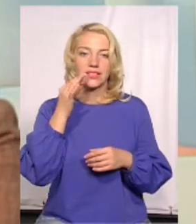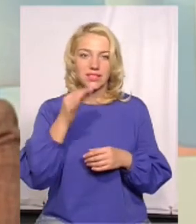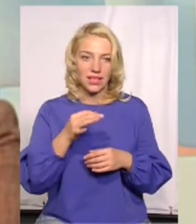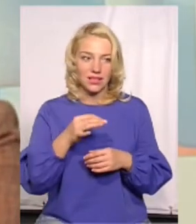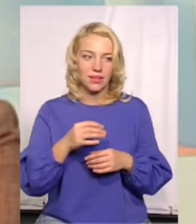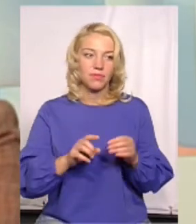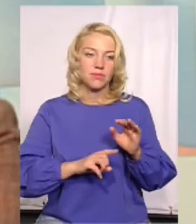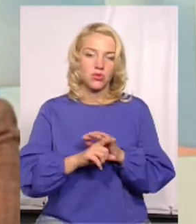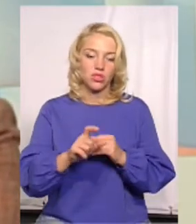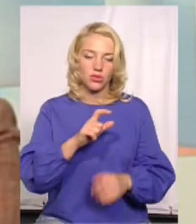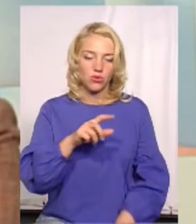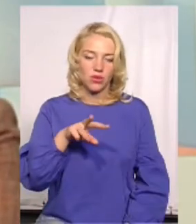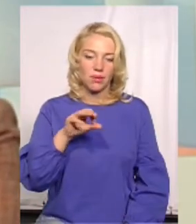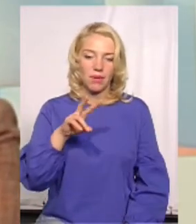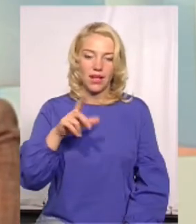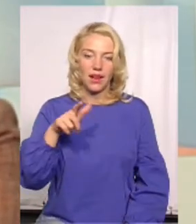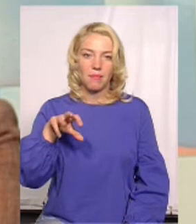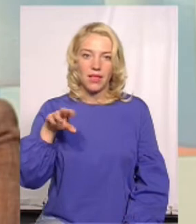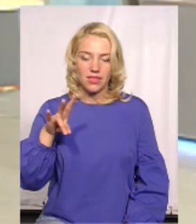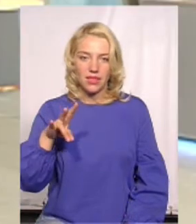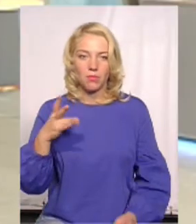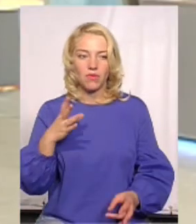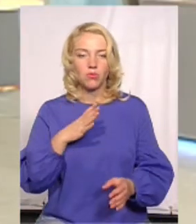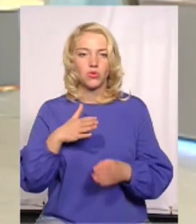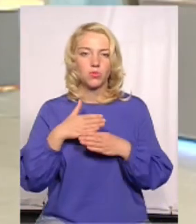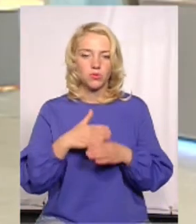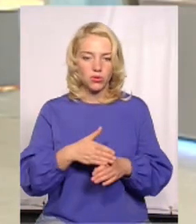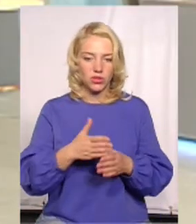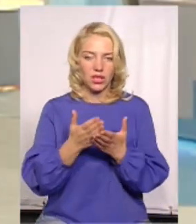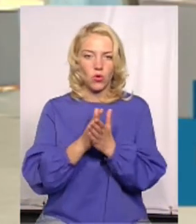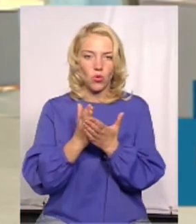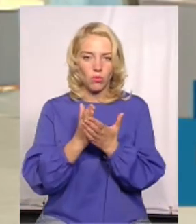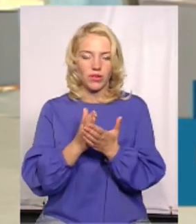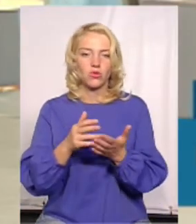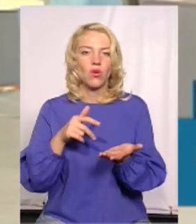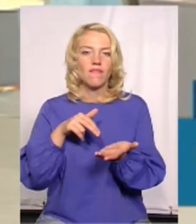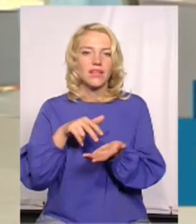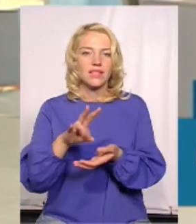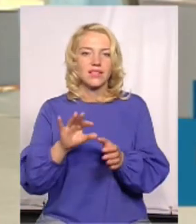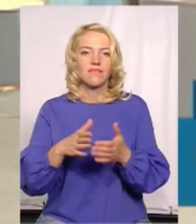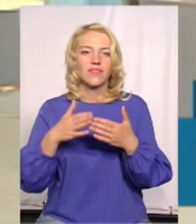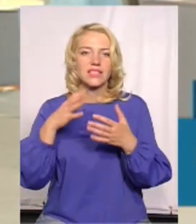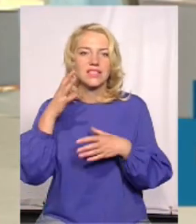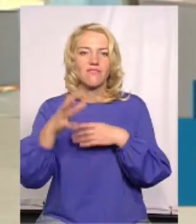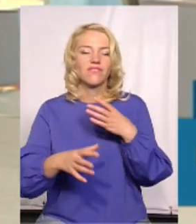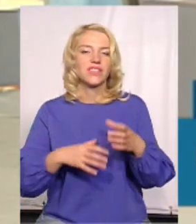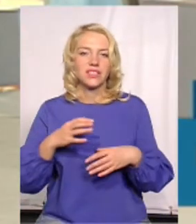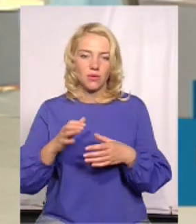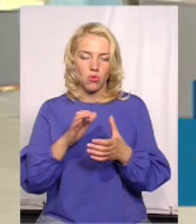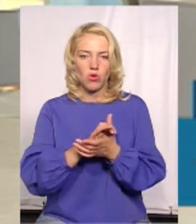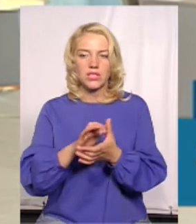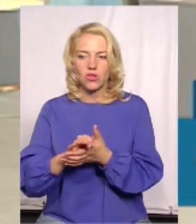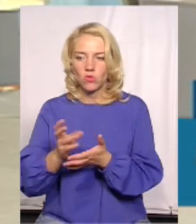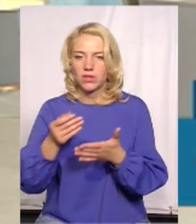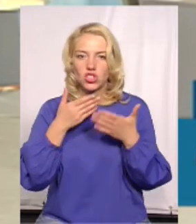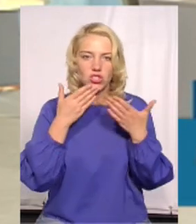спочатку Хмельвумен мав допомогти коміксу вийти у світ, познайомити глядачів, читачів, і